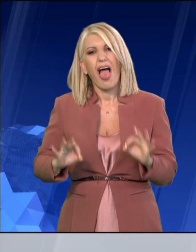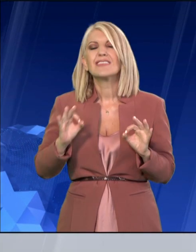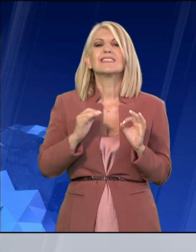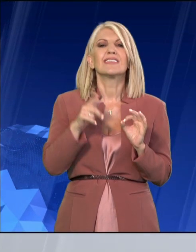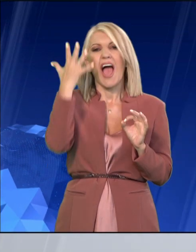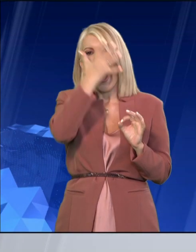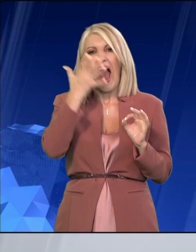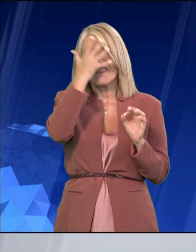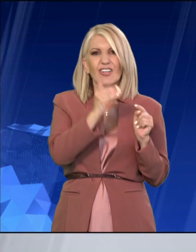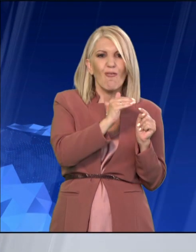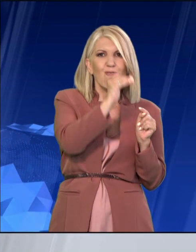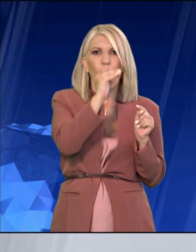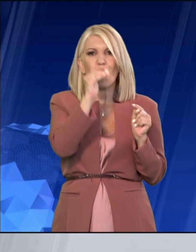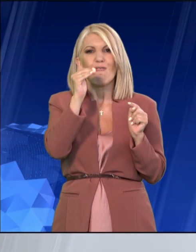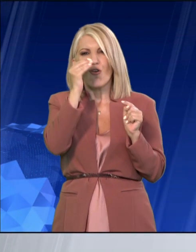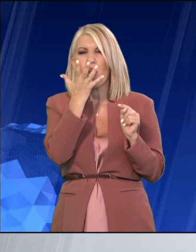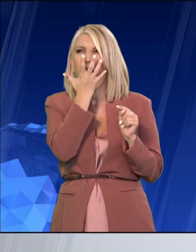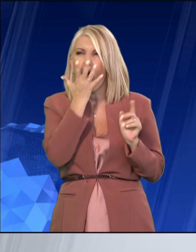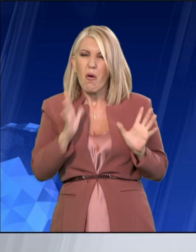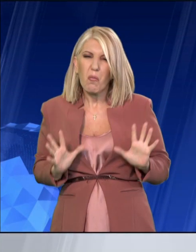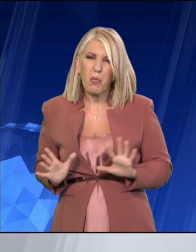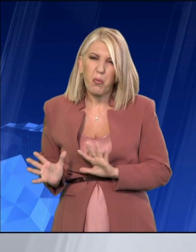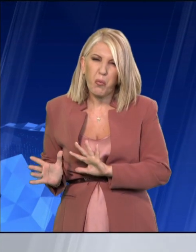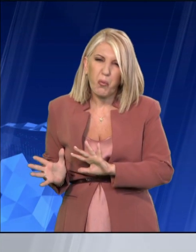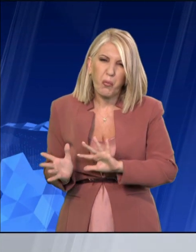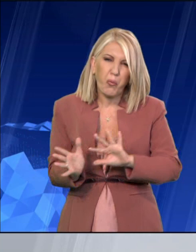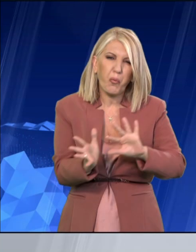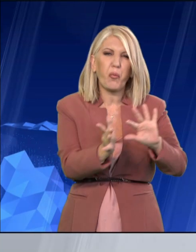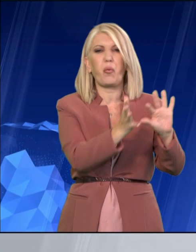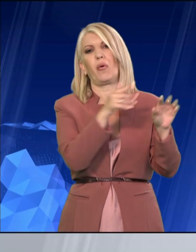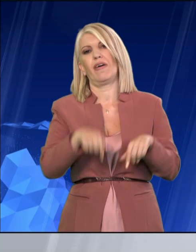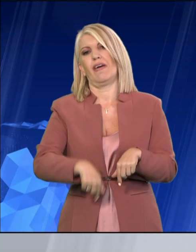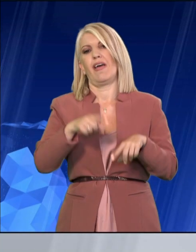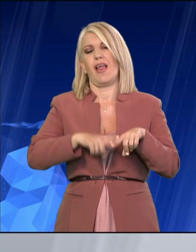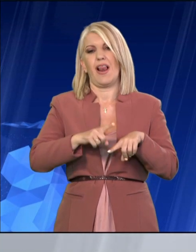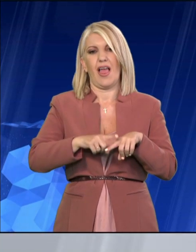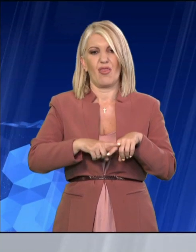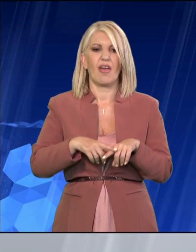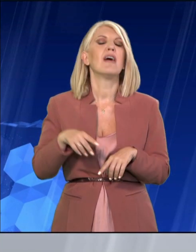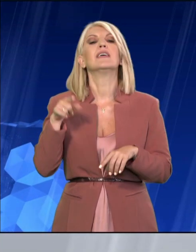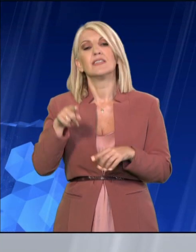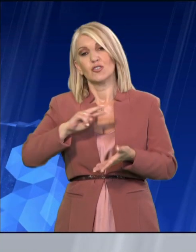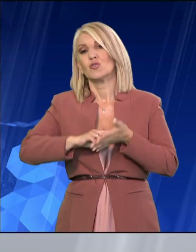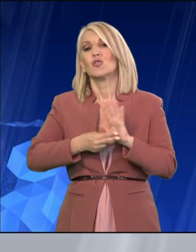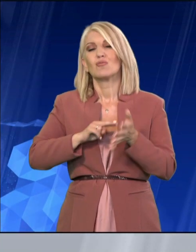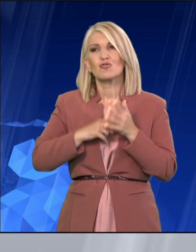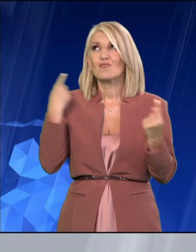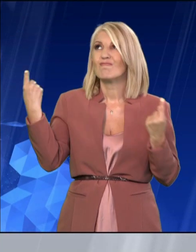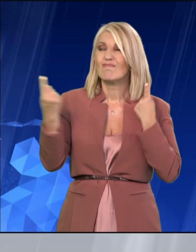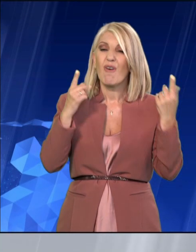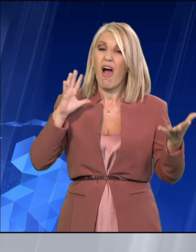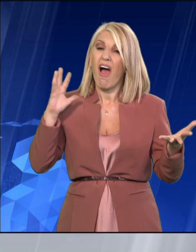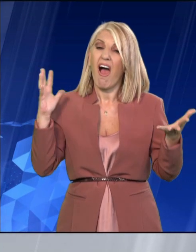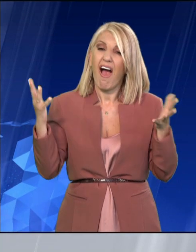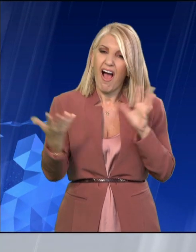ότι έχει αρχίσει ξανά η εμφάνιση του ελμήνιου που επιτείνει το φαινόμενο. Συνεκώς πρέπει να είμαστε υπομονητικοί και να ξέρουμε